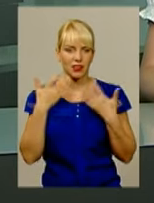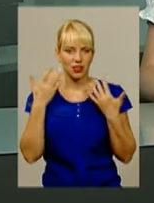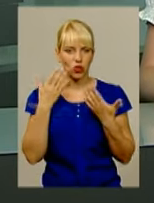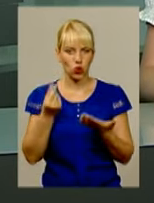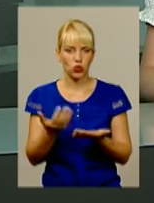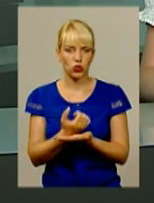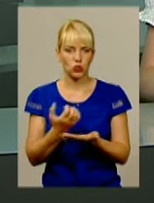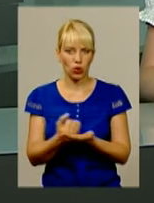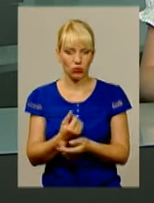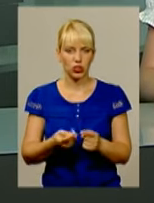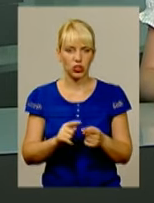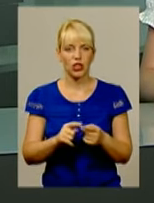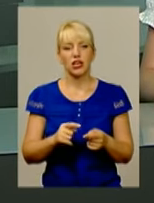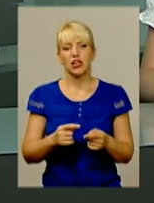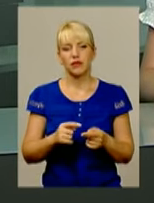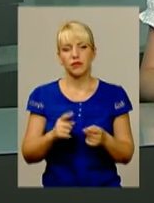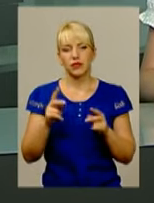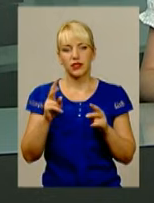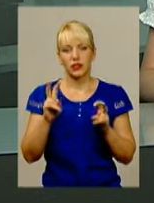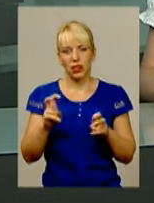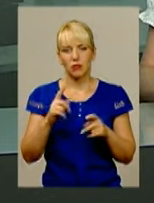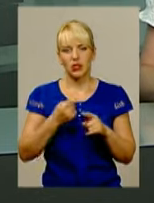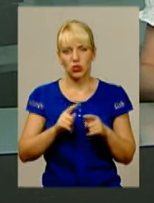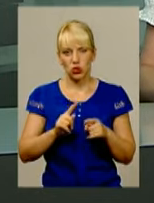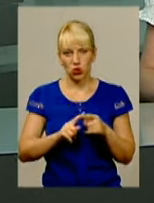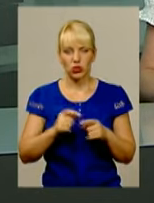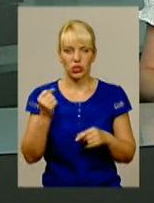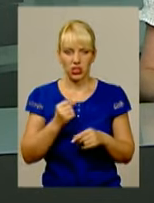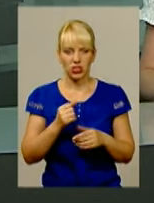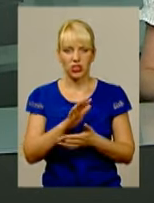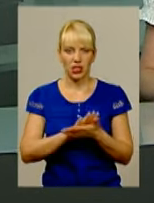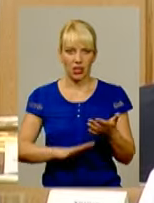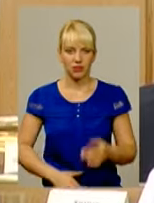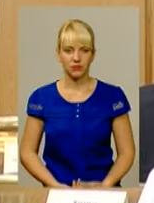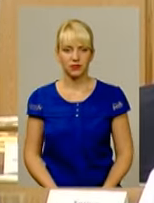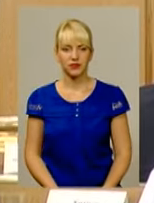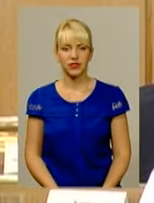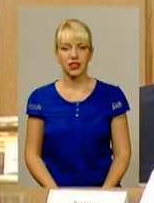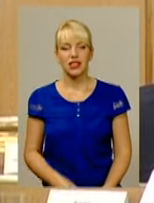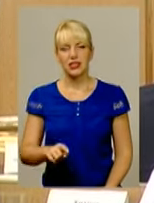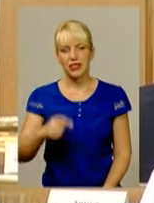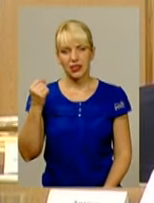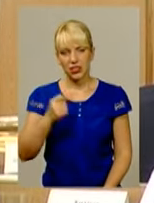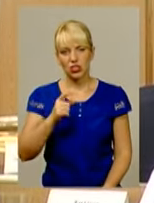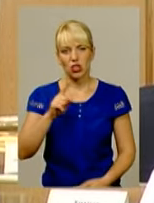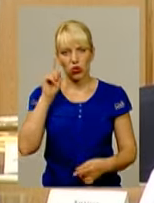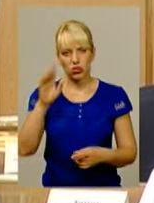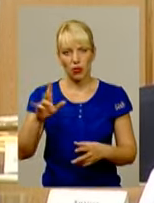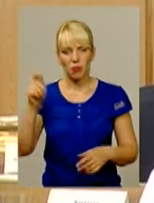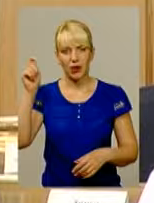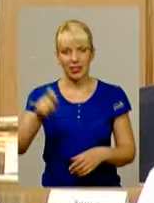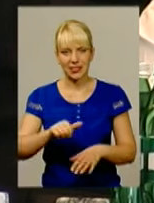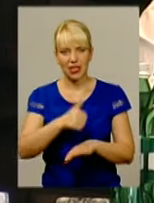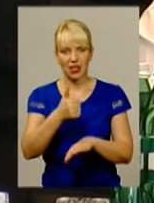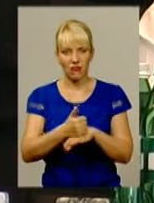'ятників на цвинтарі – одна із тем цього тижня. Далі про головні події семи днів. Цей тиждень ознаменувався приїждом глави